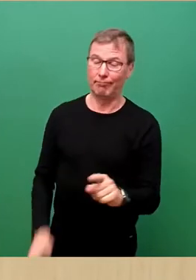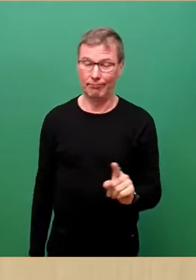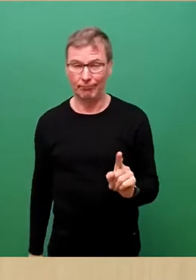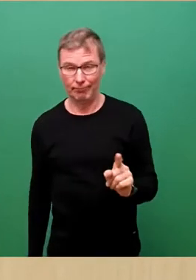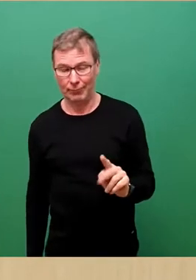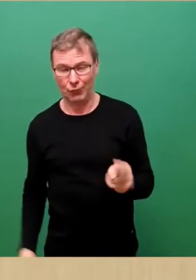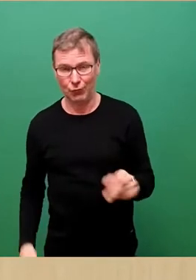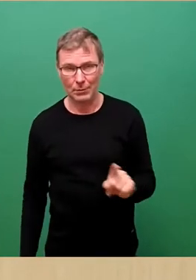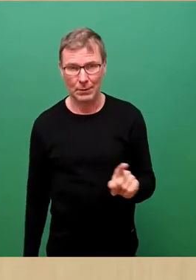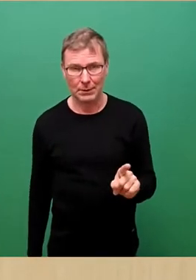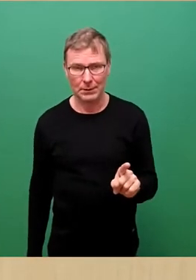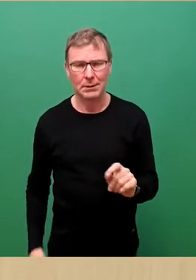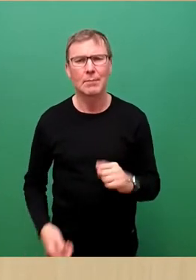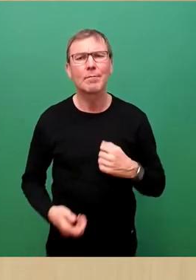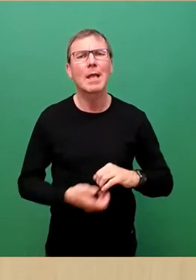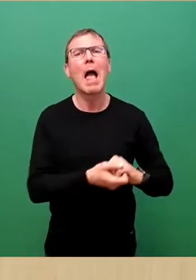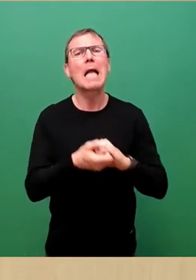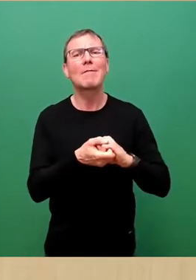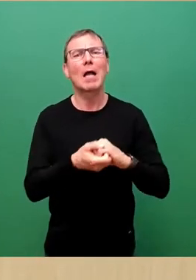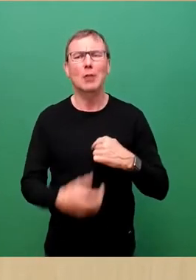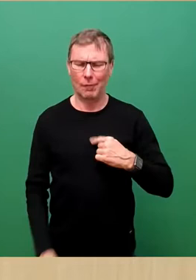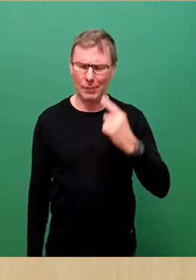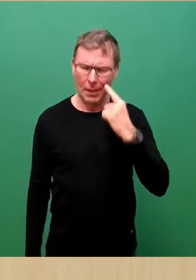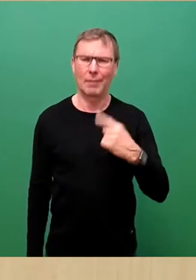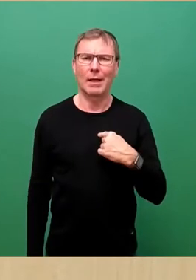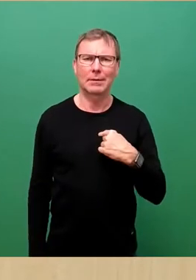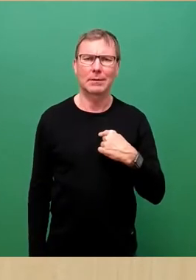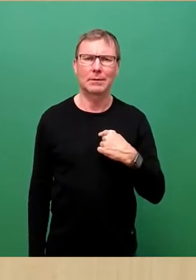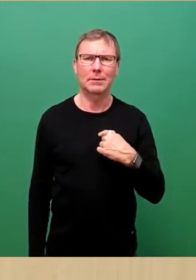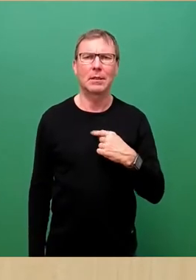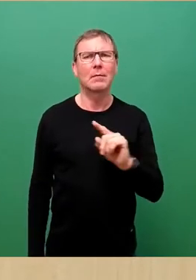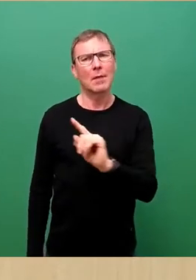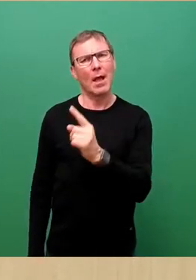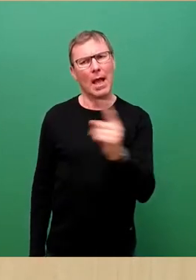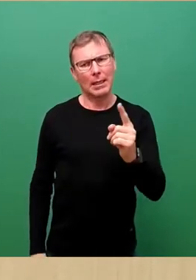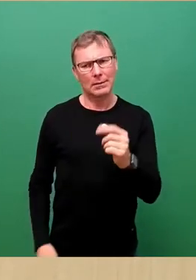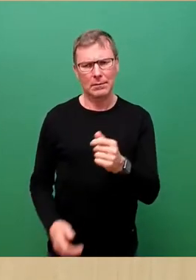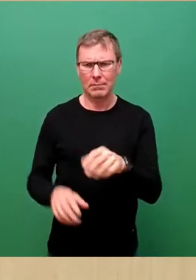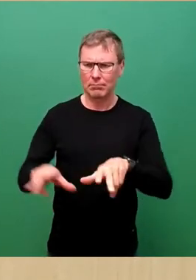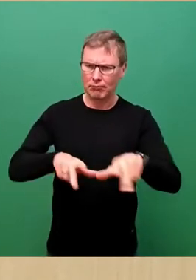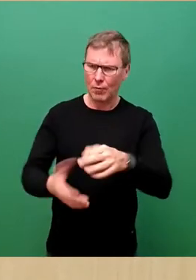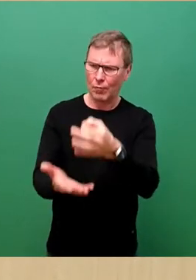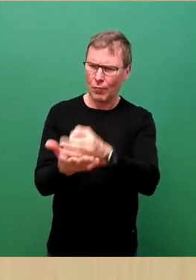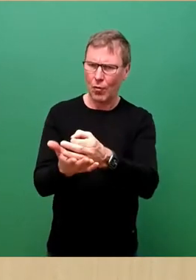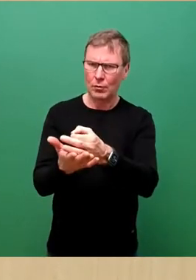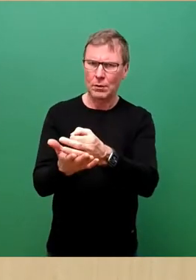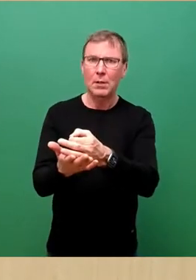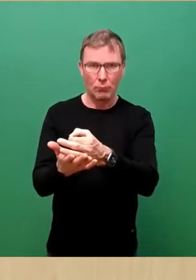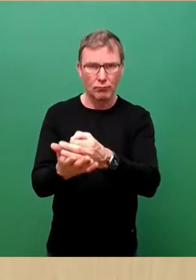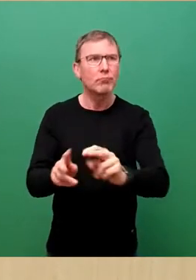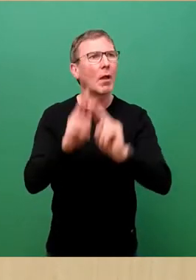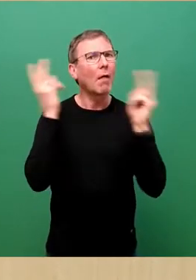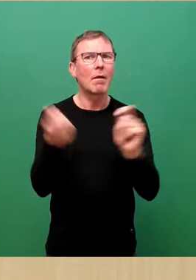Als Gewerkschaften wissen wir nur zu gut, dass man mit einer einzelnen Handlung vor Ort das große Ganze durchaus verändern kann.